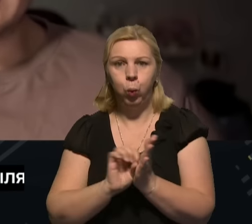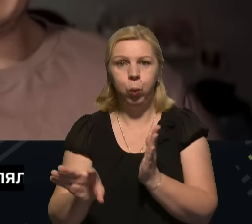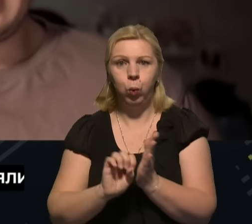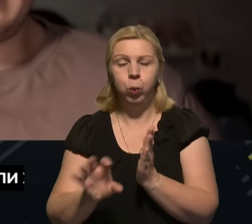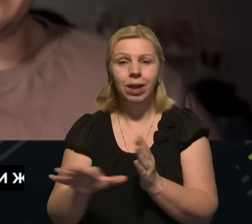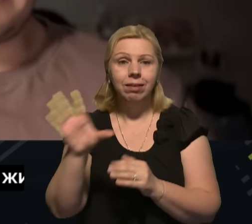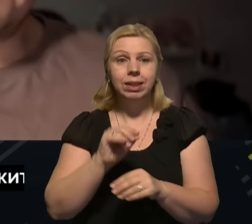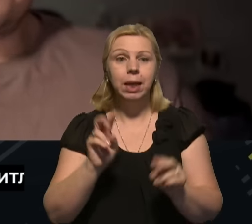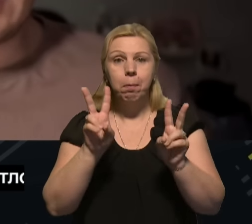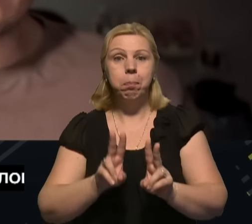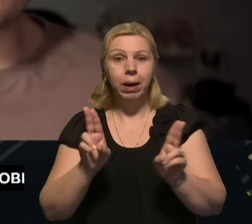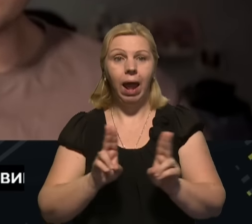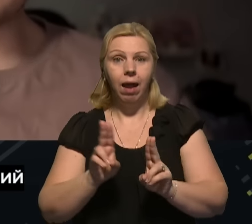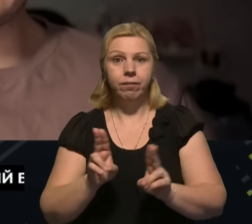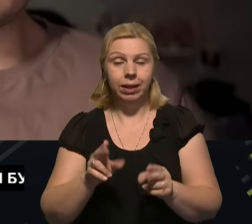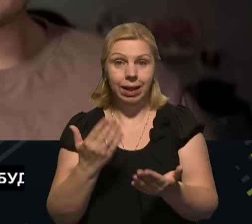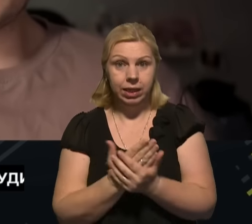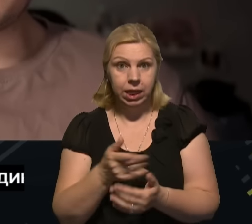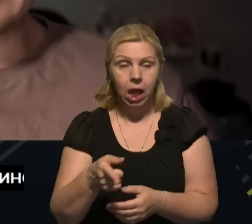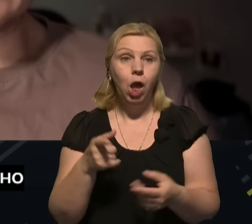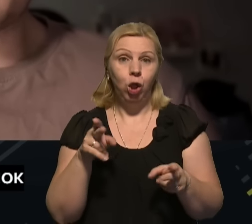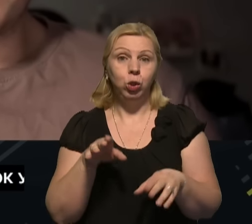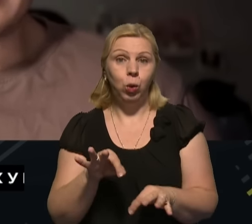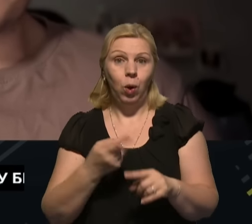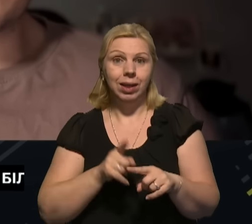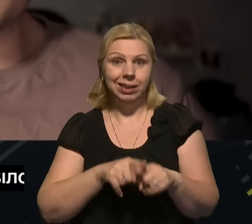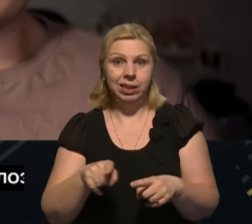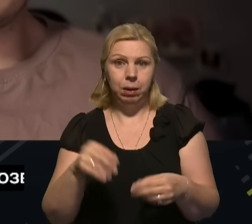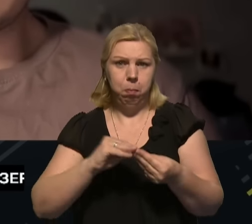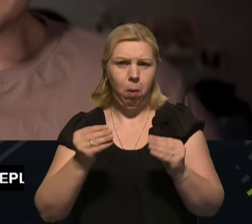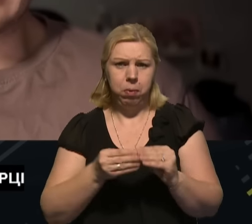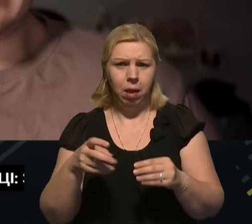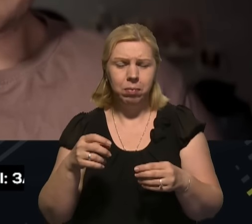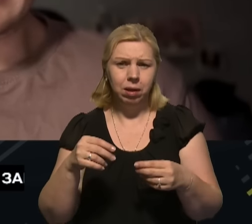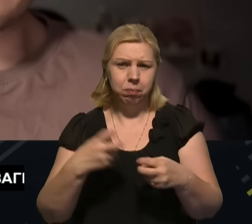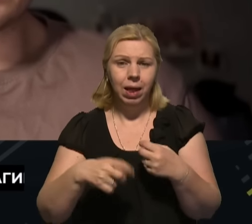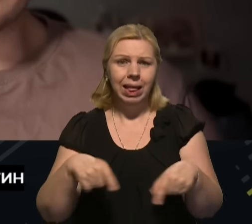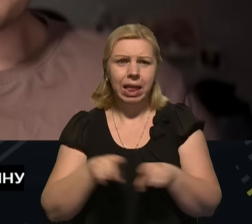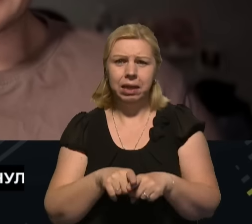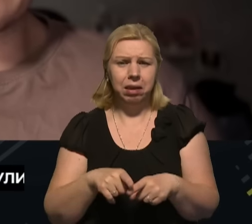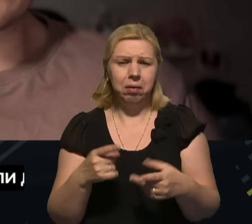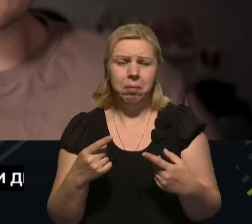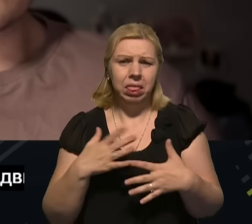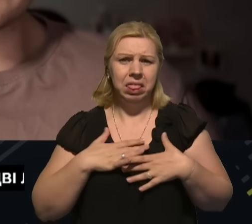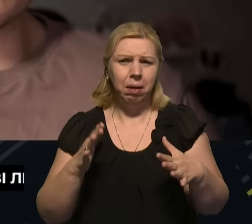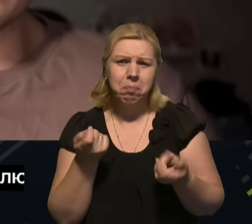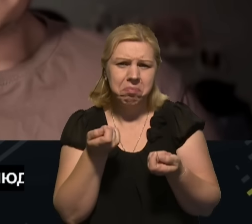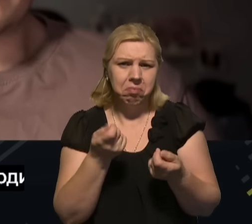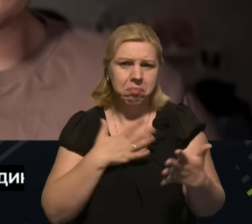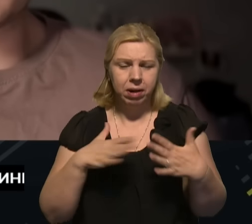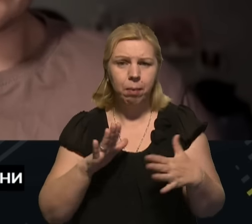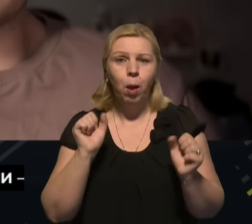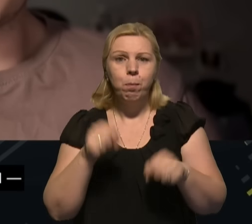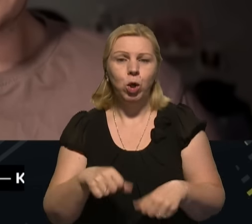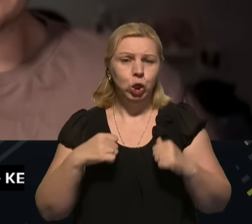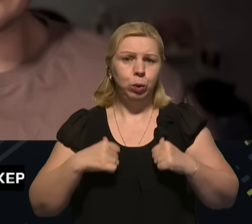правила, які існують, то ці збої просто будуть таким невеличкою неприємністю, яку ви зможете